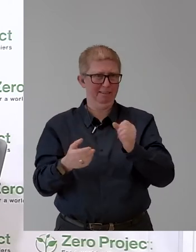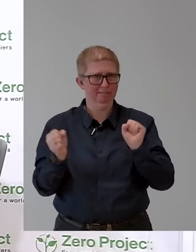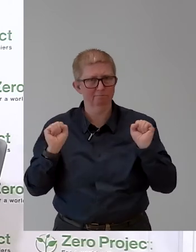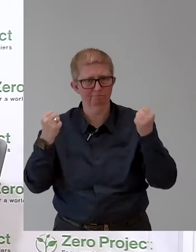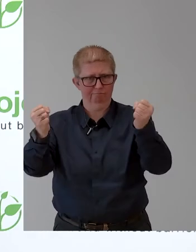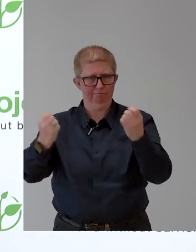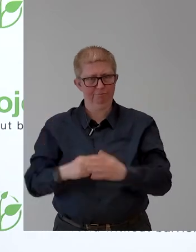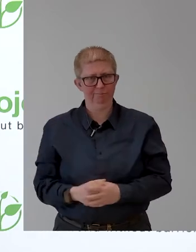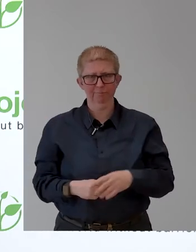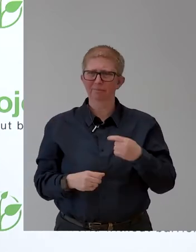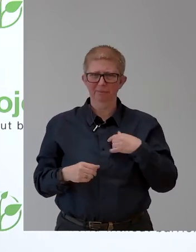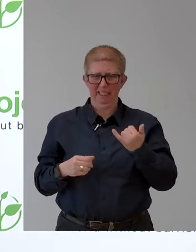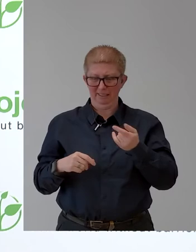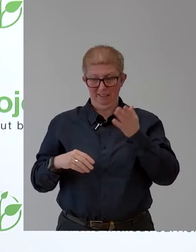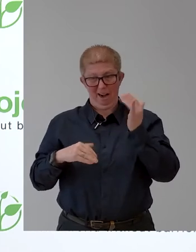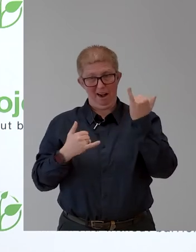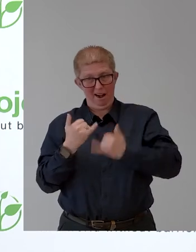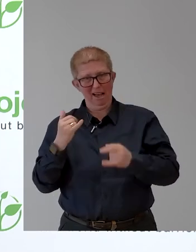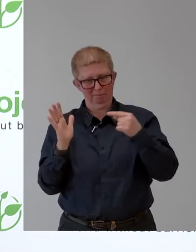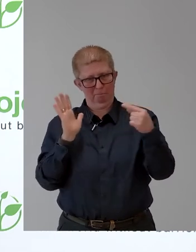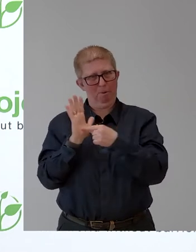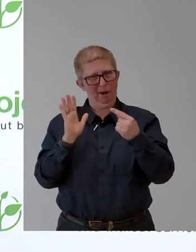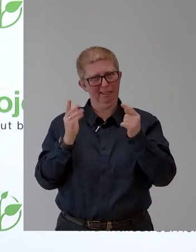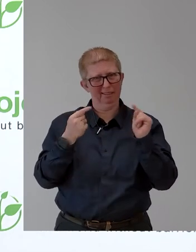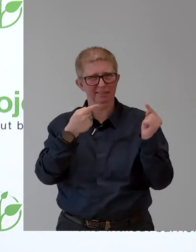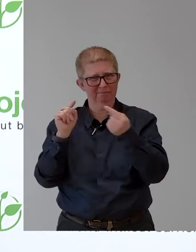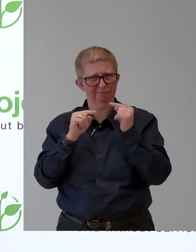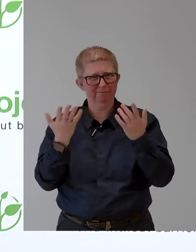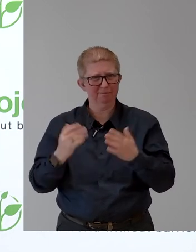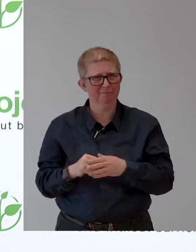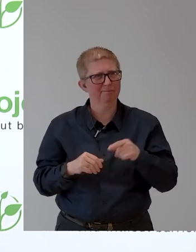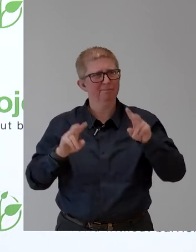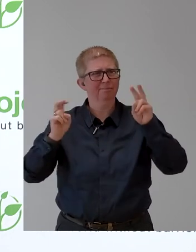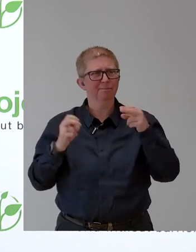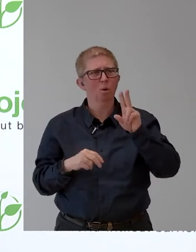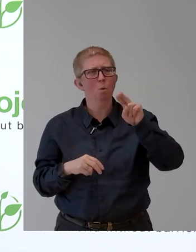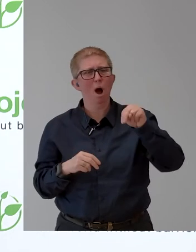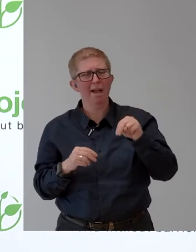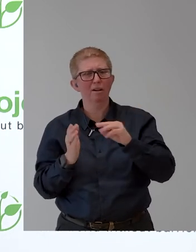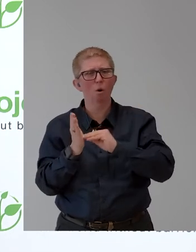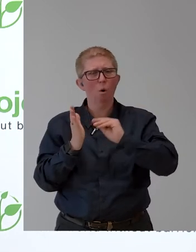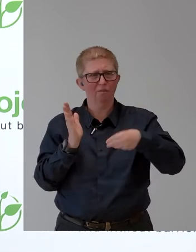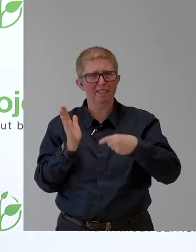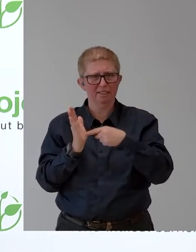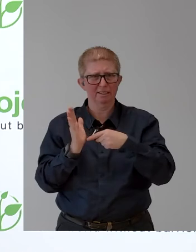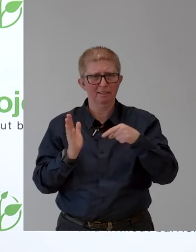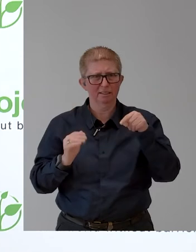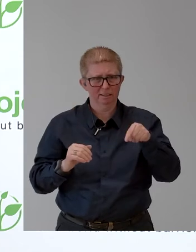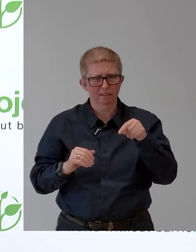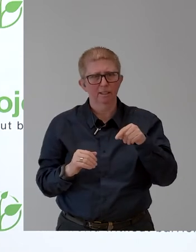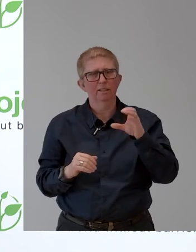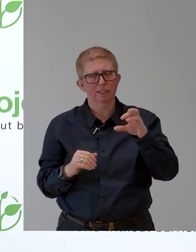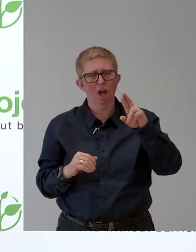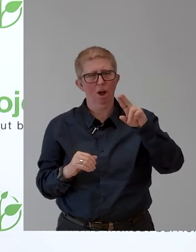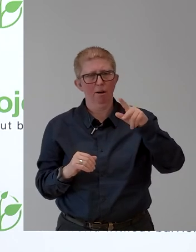Ein ganz wesentliches Element der UN-Konvention ist ja auch die Erarbeitung eines nationalen Aktionsplans, der auf zehn